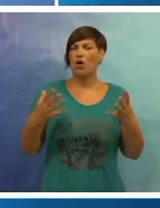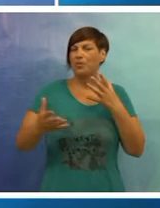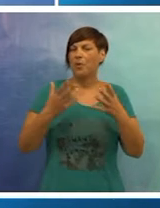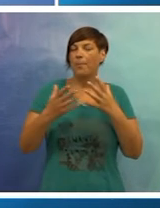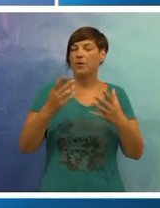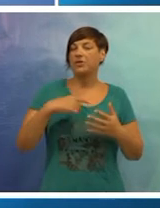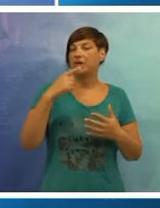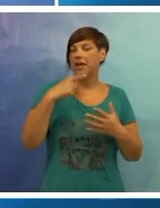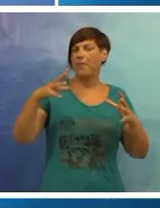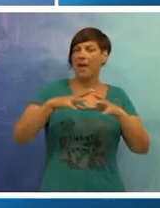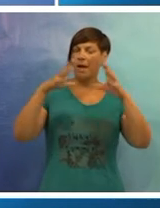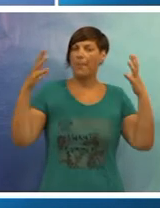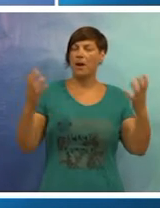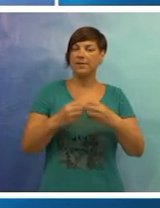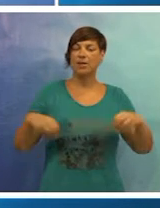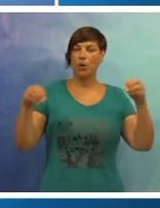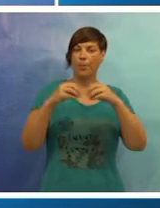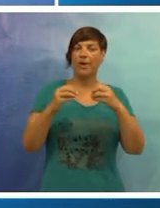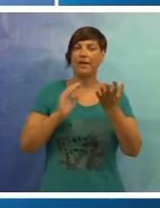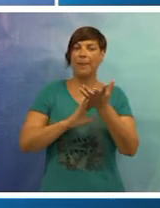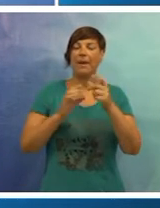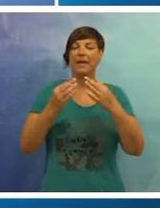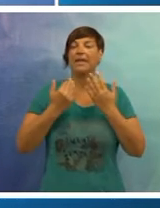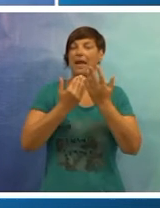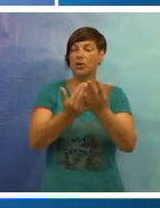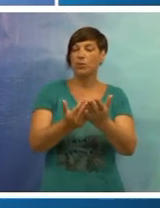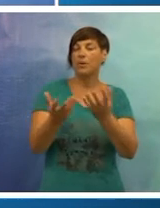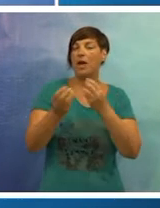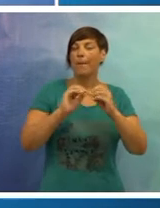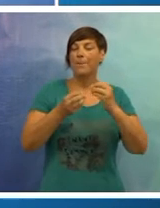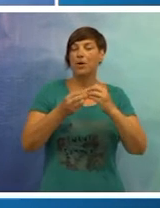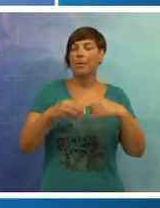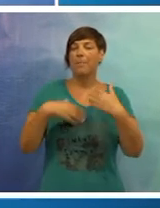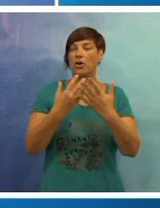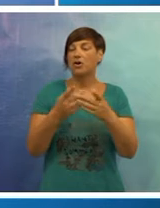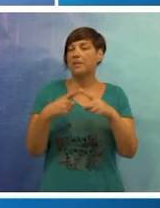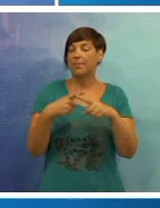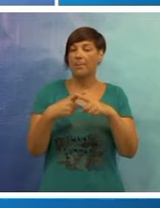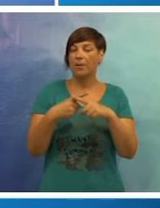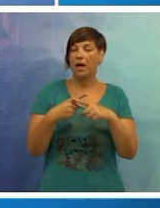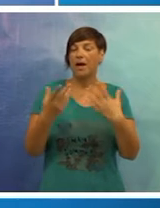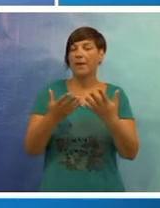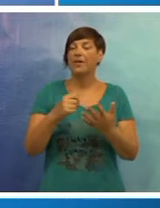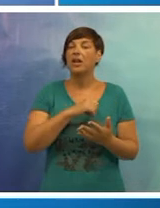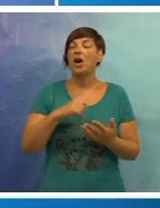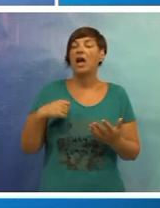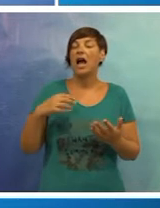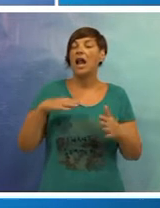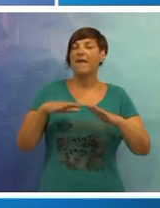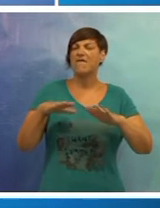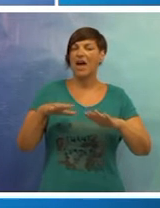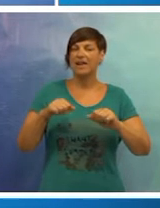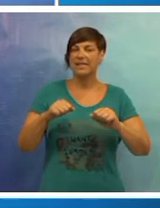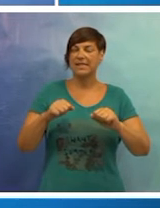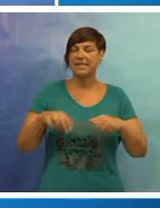Od pompozno najavljivanog megalomanskog projekta Marina Gruž pretvorila se u problem oko kojeg se prepucavaju lokalne i